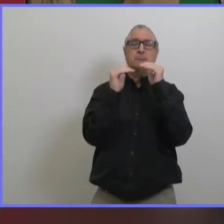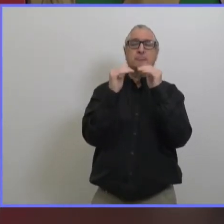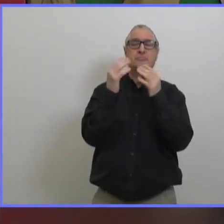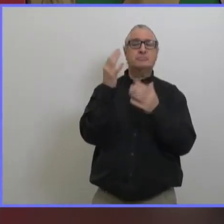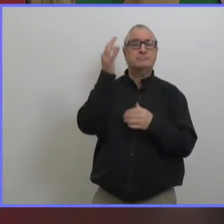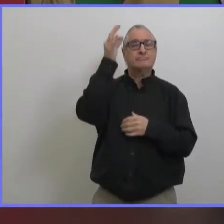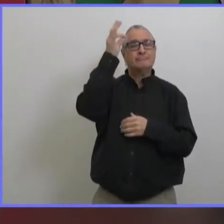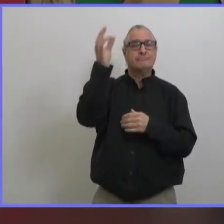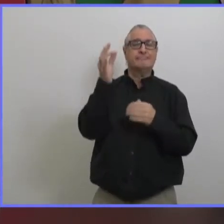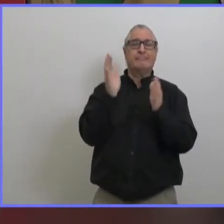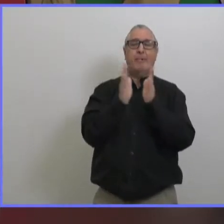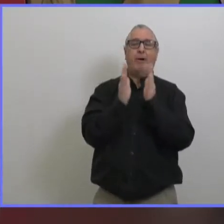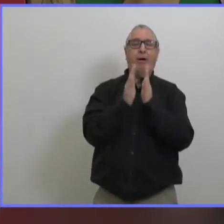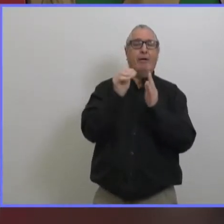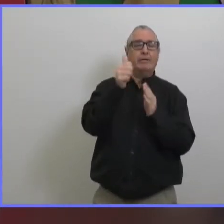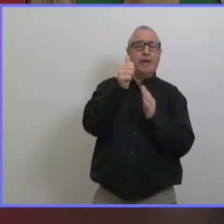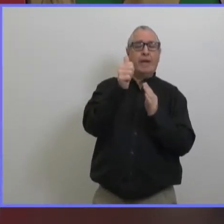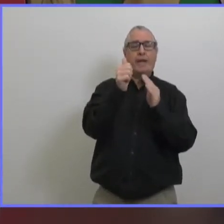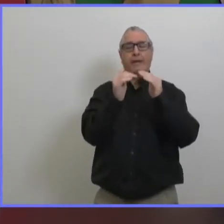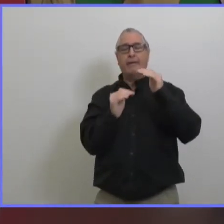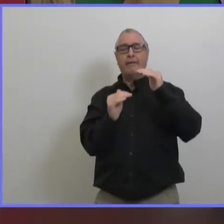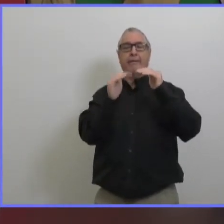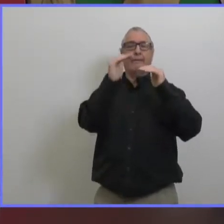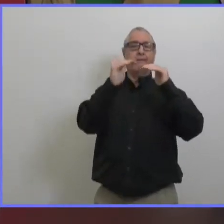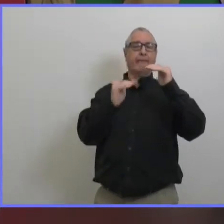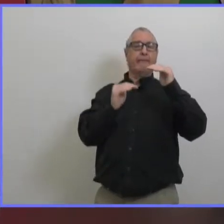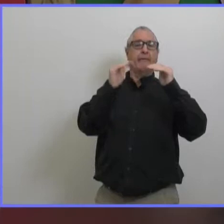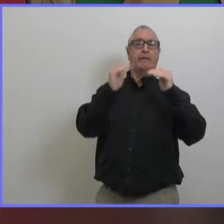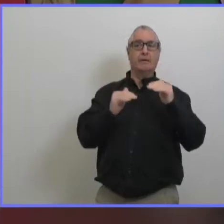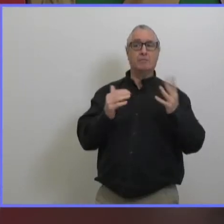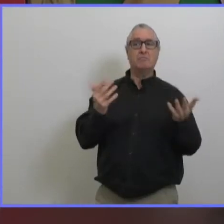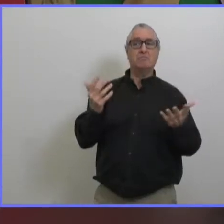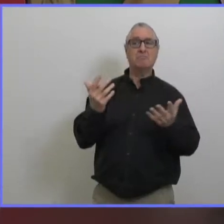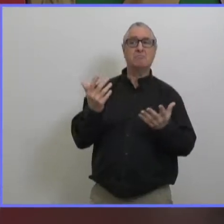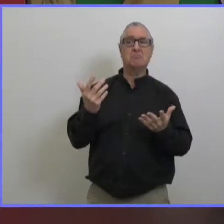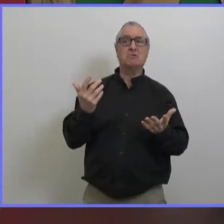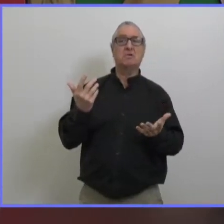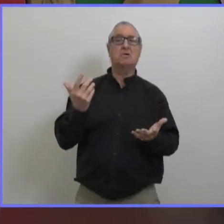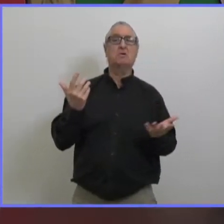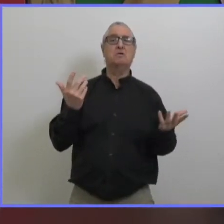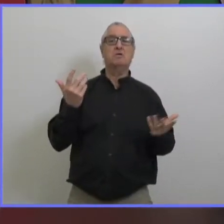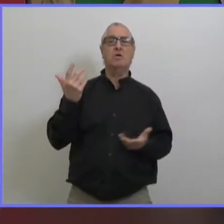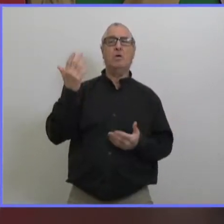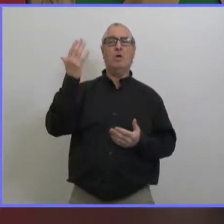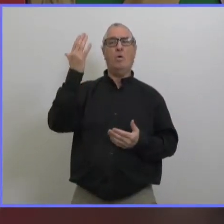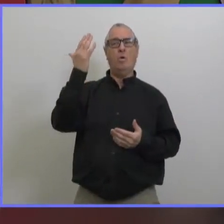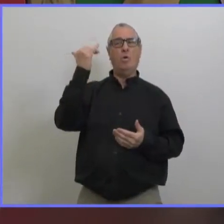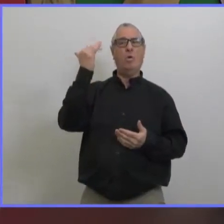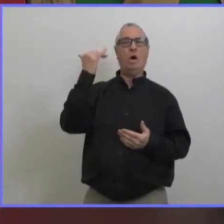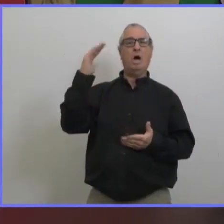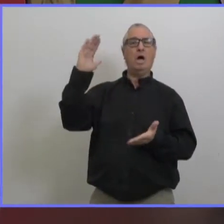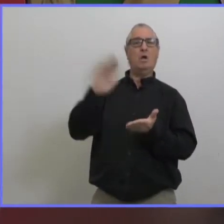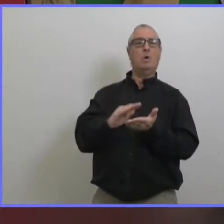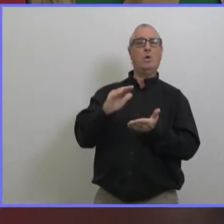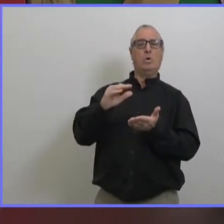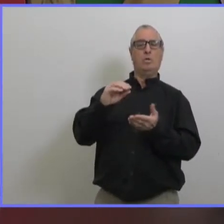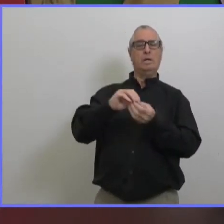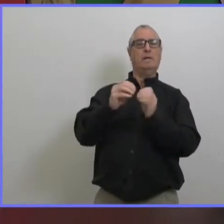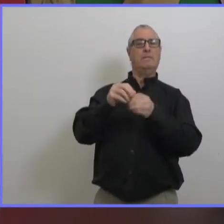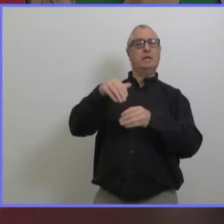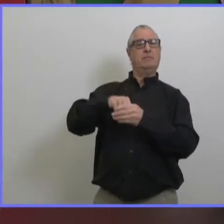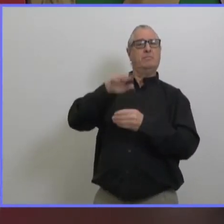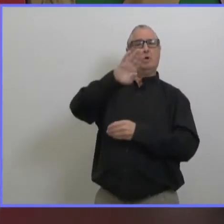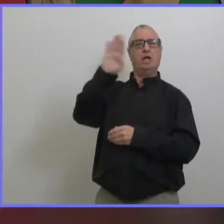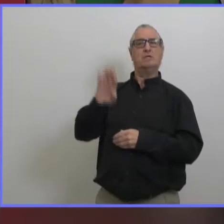dessus ou au dessous du nombre de 10 savez-vous quels sont les